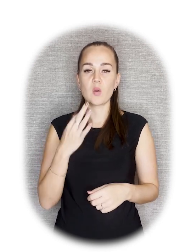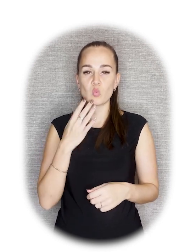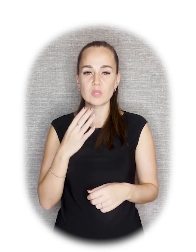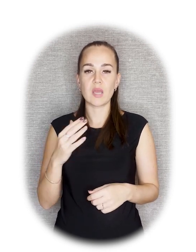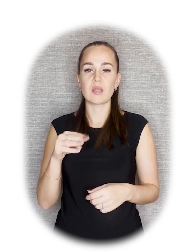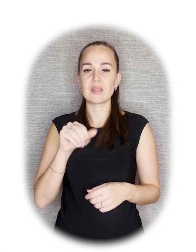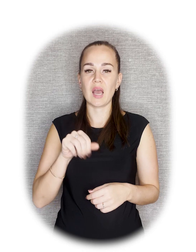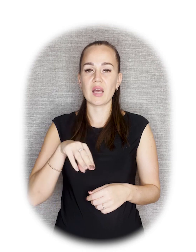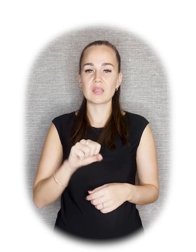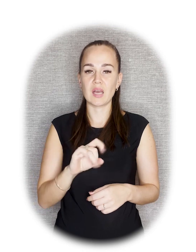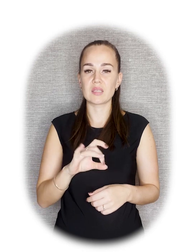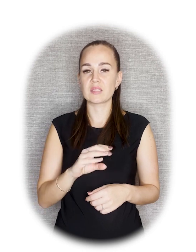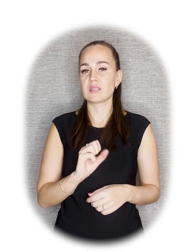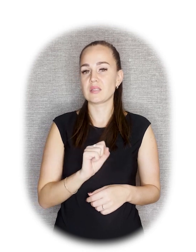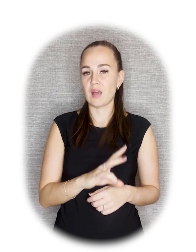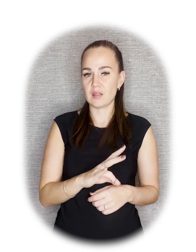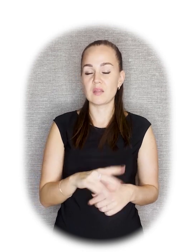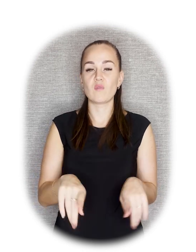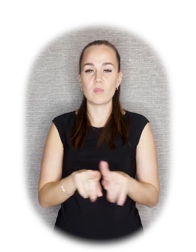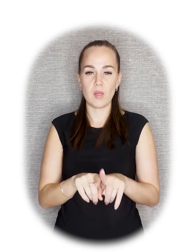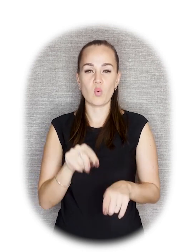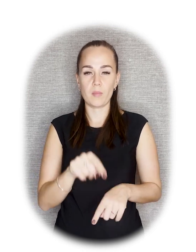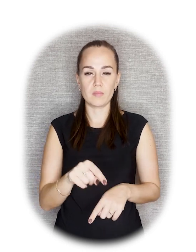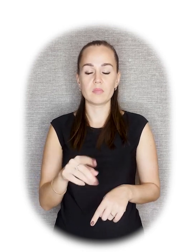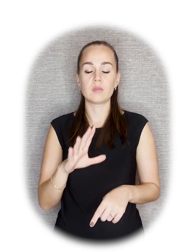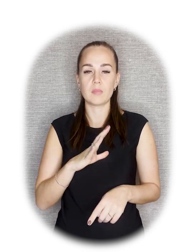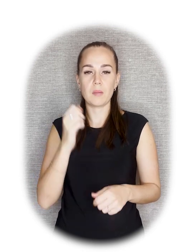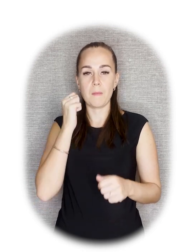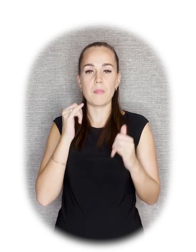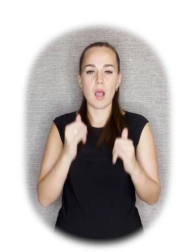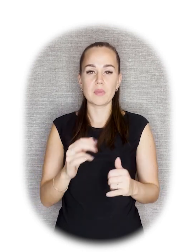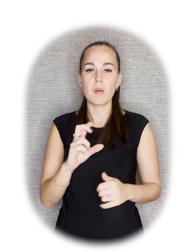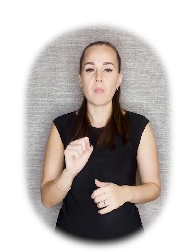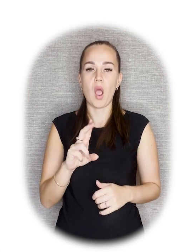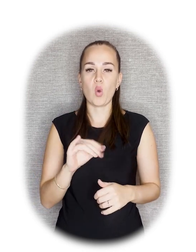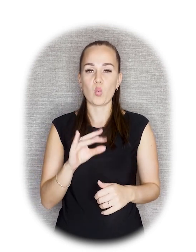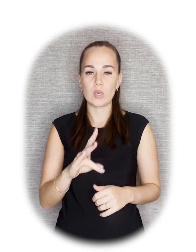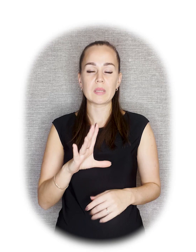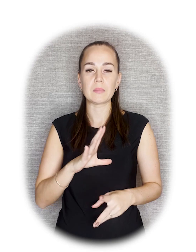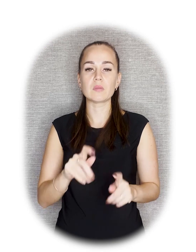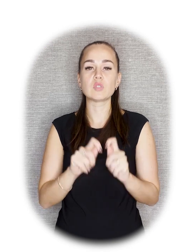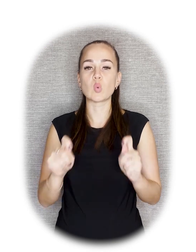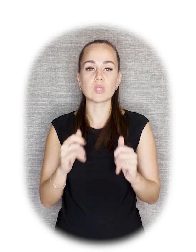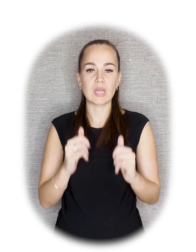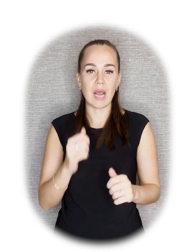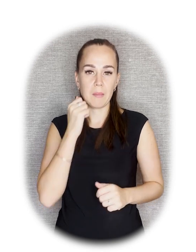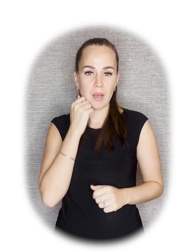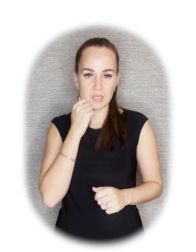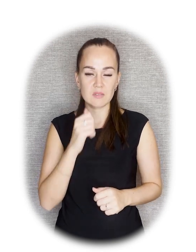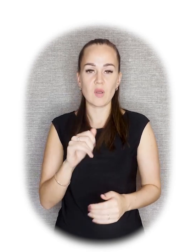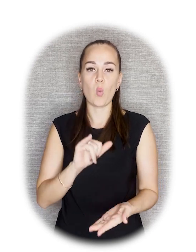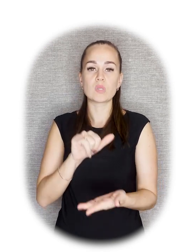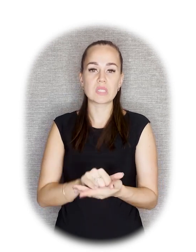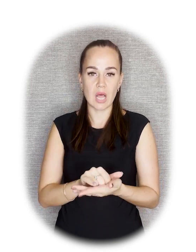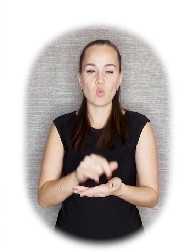выставке Национальным музеем Татарстана. Изначально подобный вариант памятника Бакунину был создан для